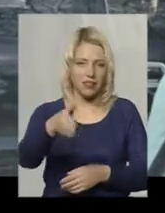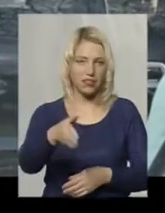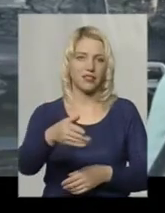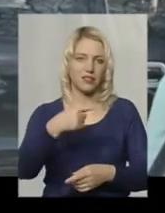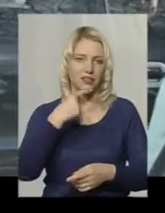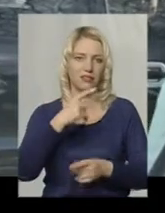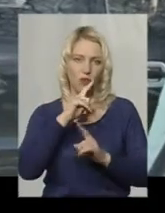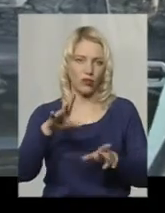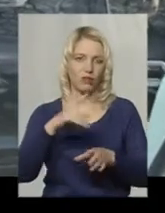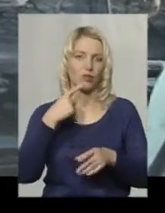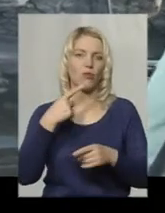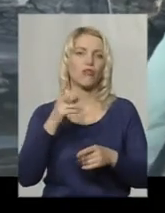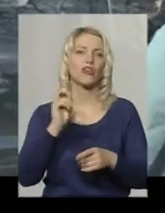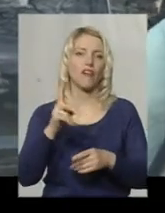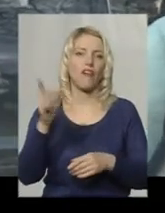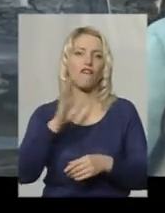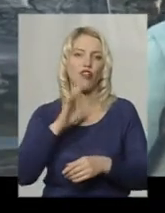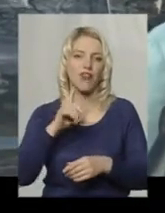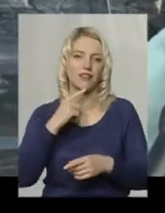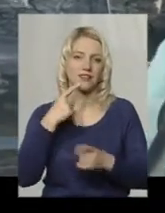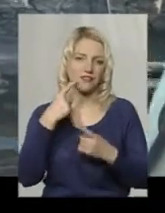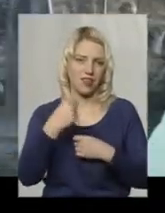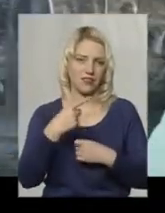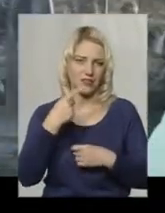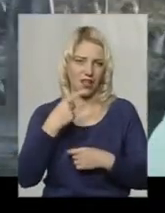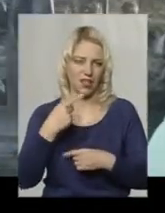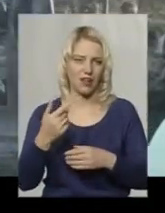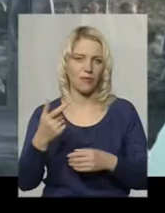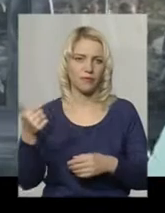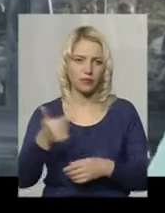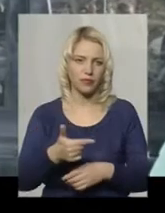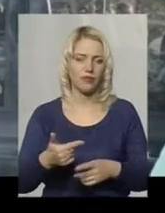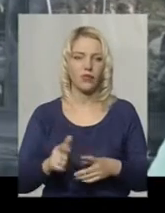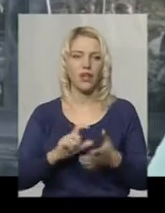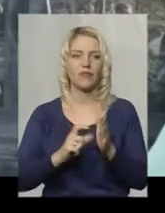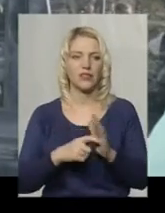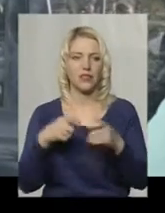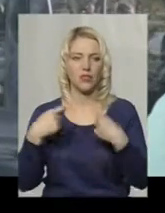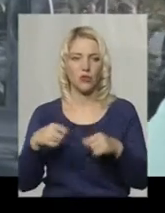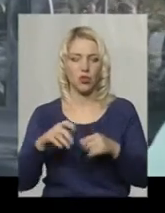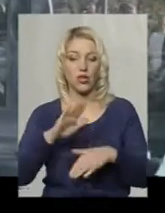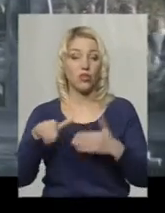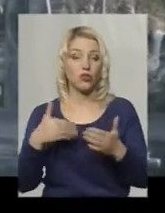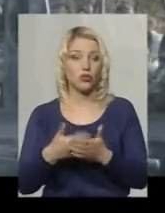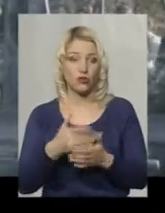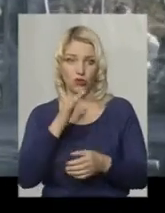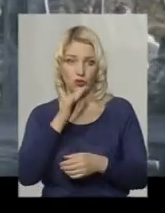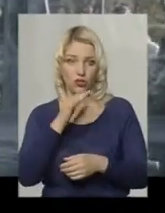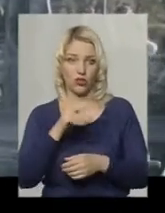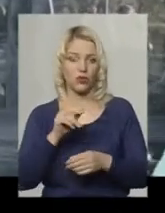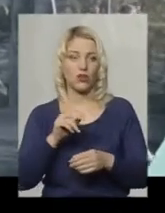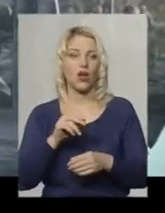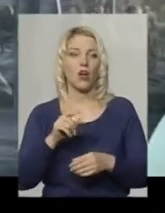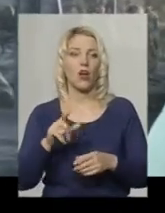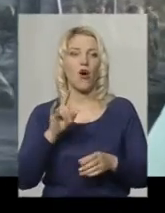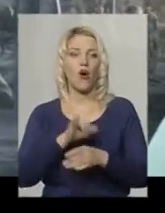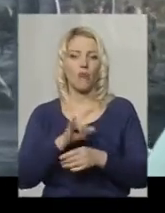так, як вона сказала. Виходьте звідси, бо вам тут немає що робити. Квартири продає до цього часу, обманює навіть